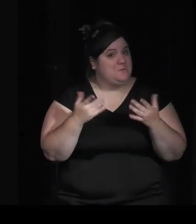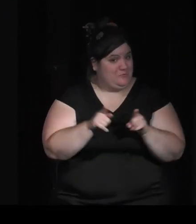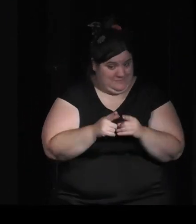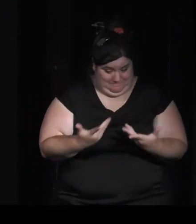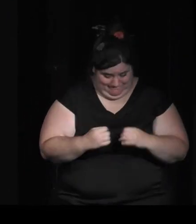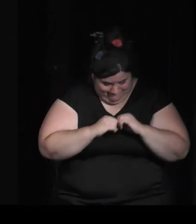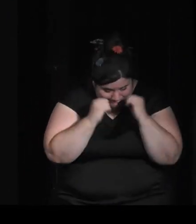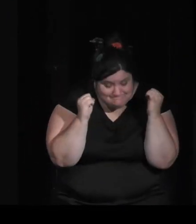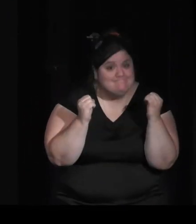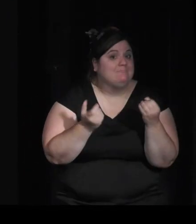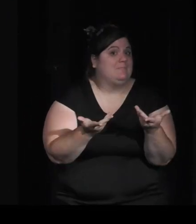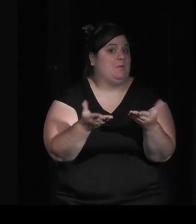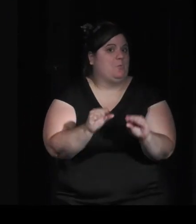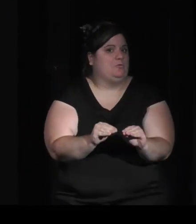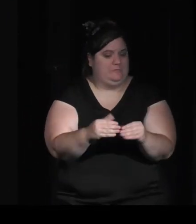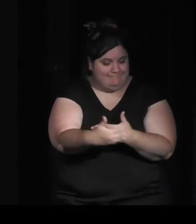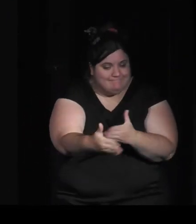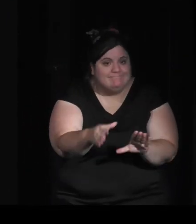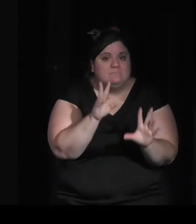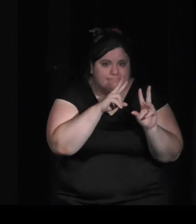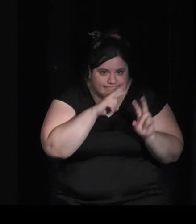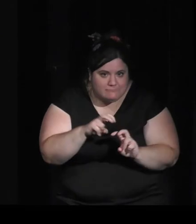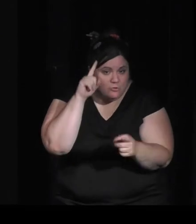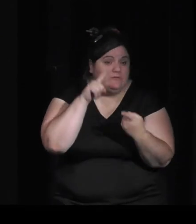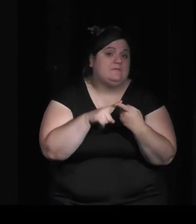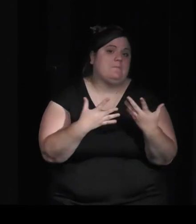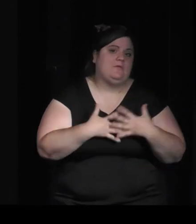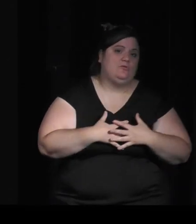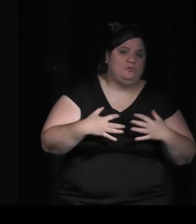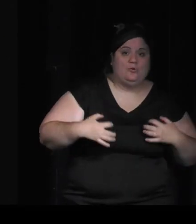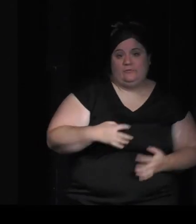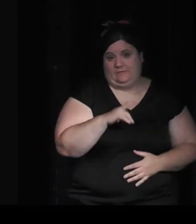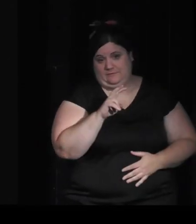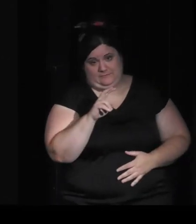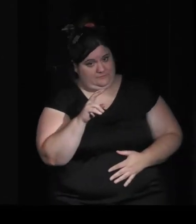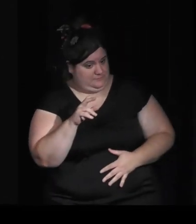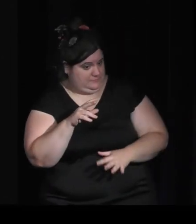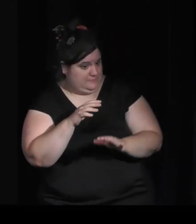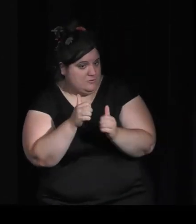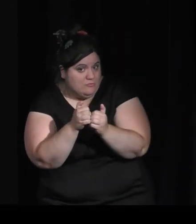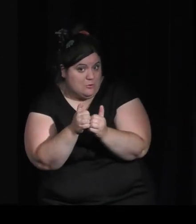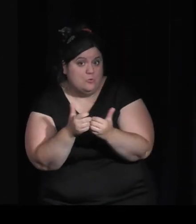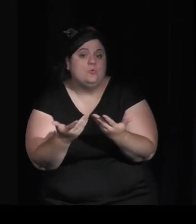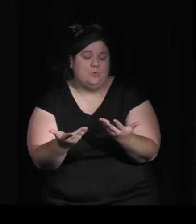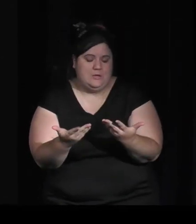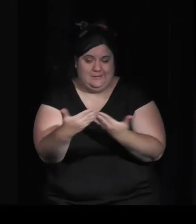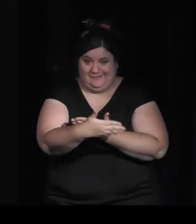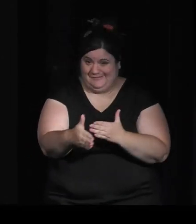Science et Jeux Vidéo et surtout le studio un peu atypique qui a pris sa place